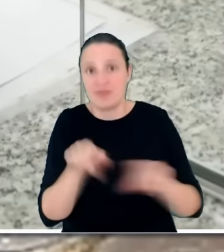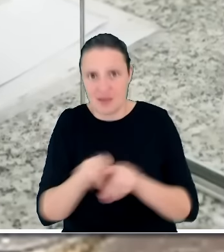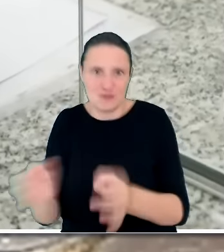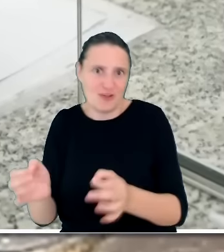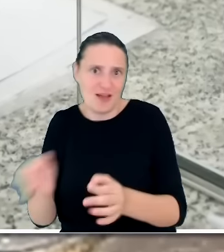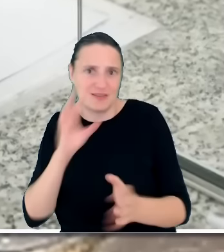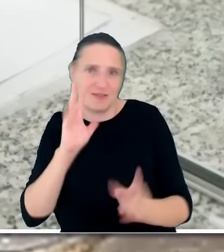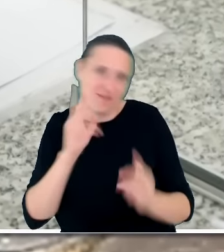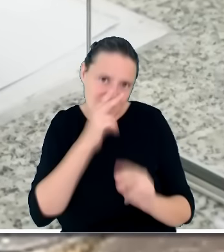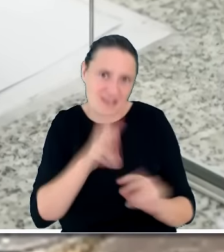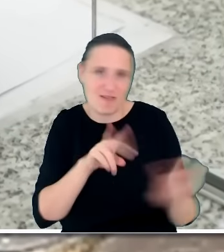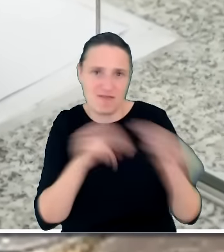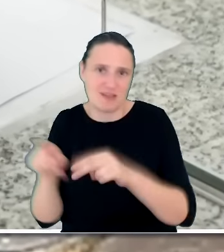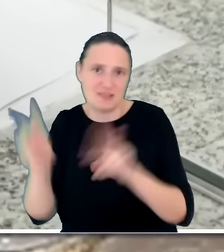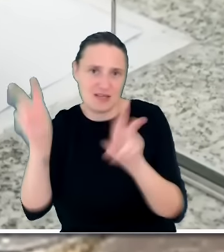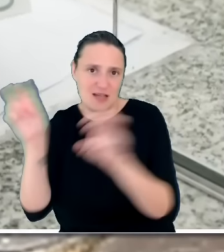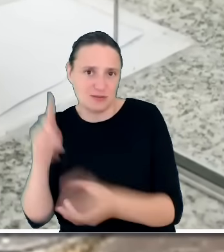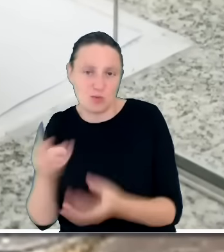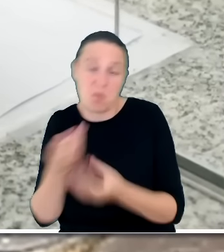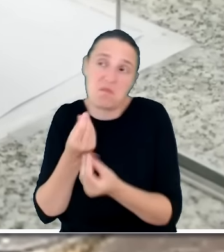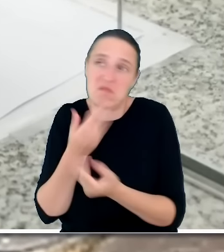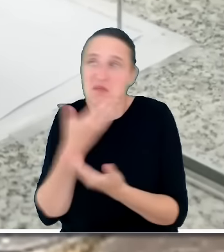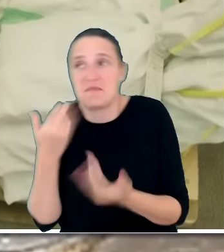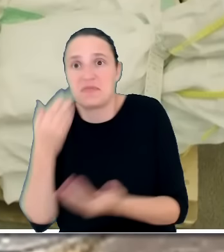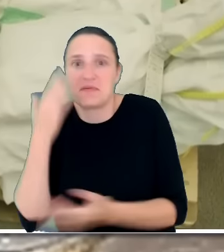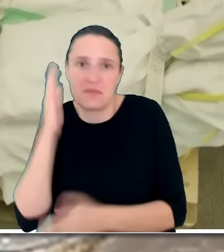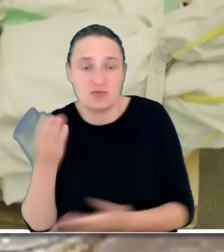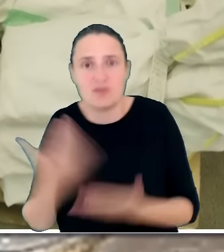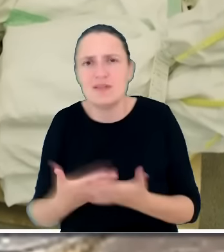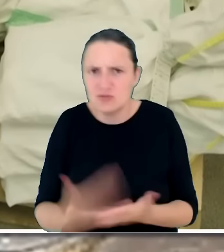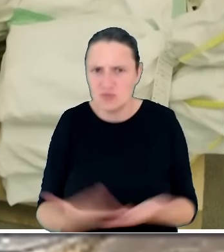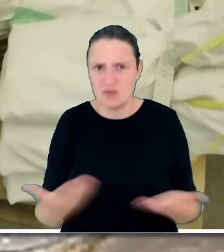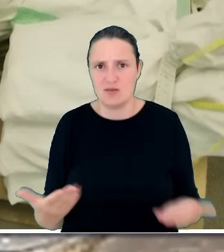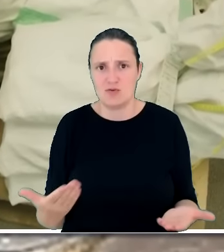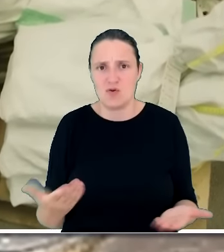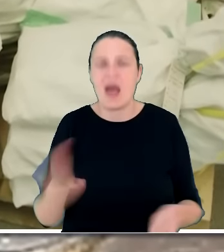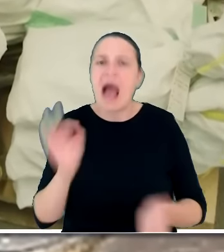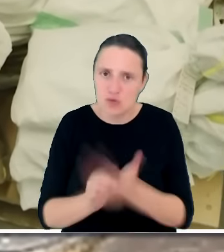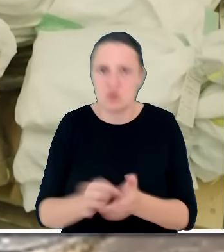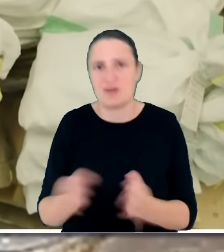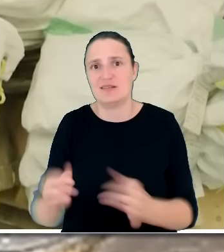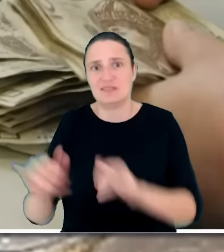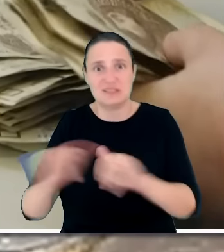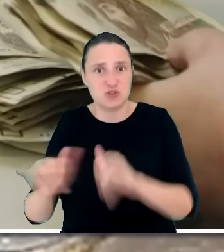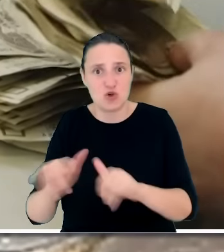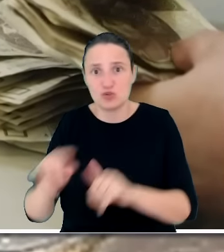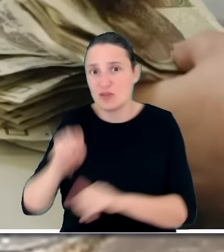tej ekipie ludzi. No nie wiem dlaczego tak jest. Kiedy ci ludzie dochodzą do władzy, pieniędzy zaczyna